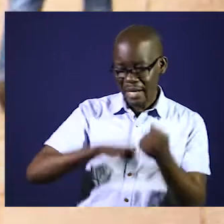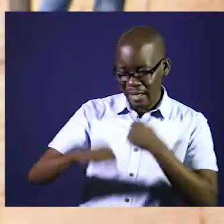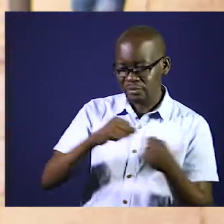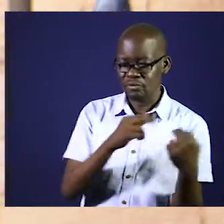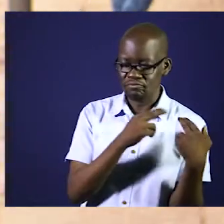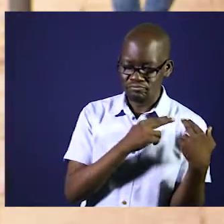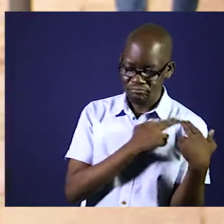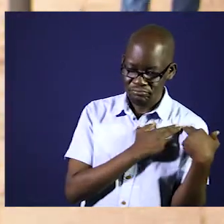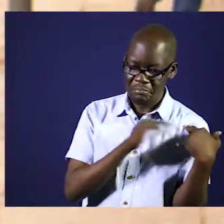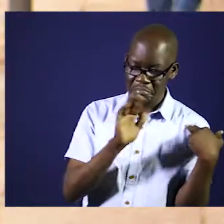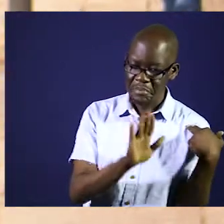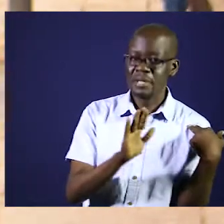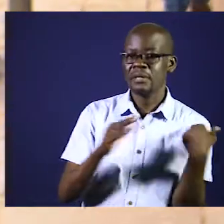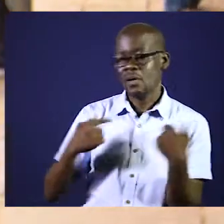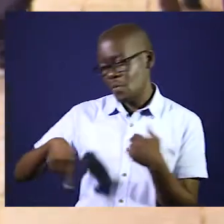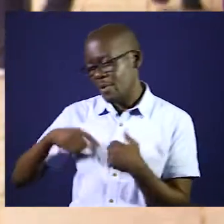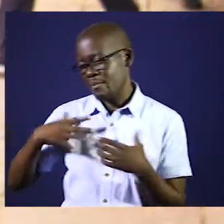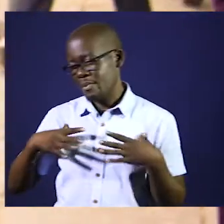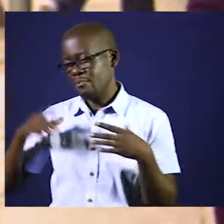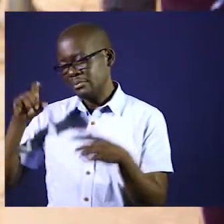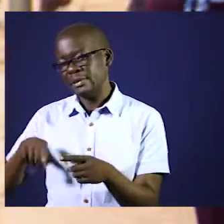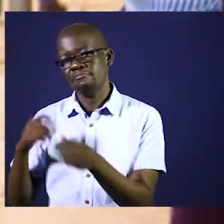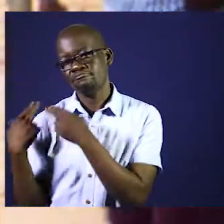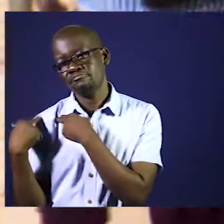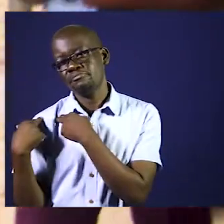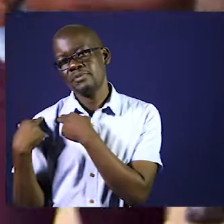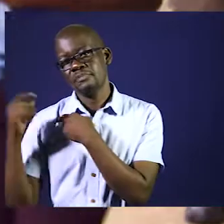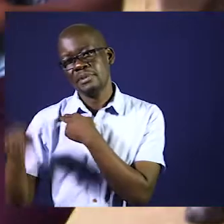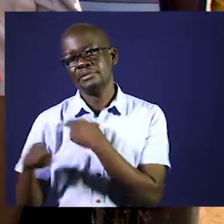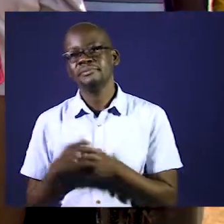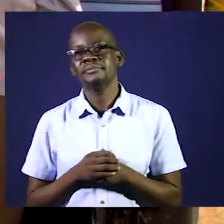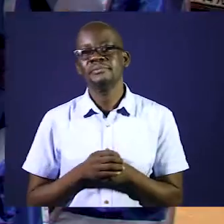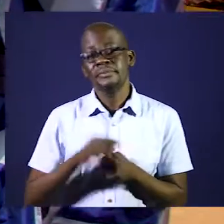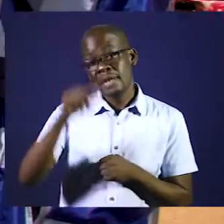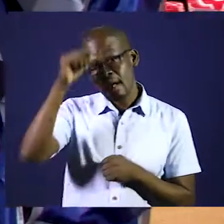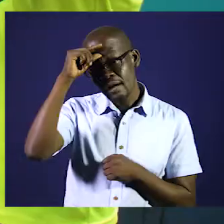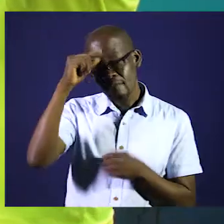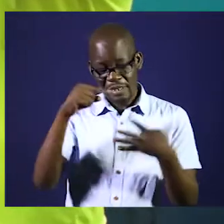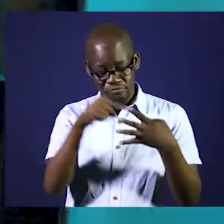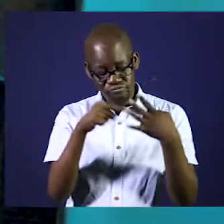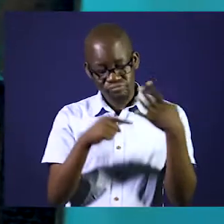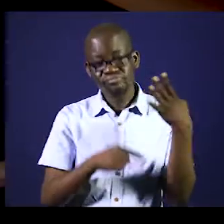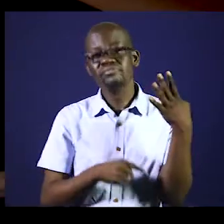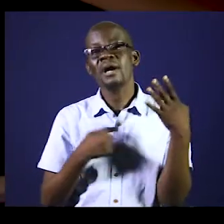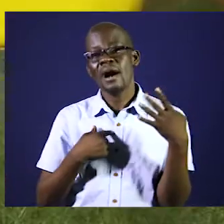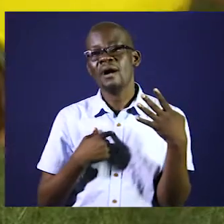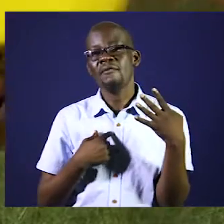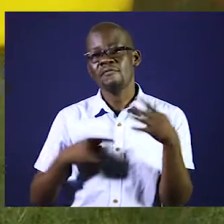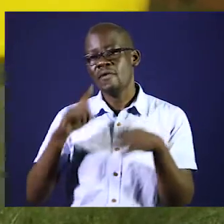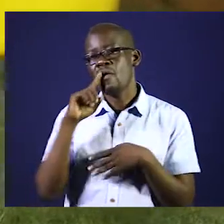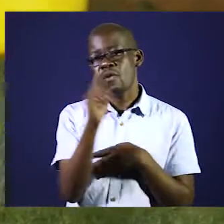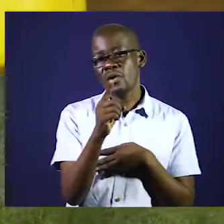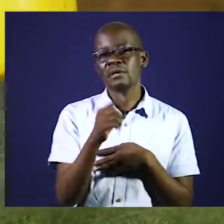gabeme pili pati yake, so us Kenyans siraya, situpili pati yetu pia. Niposa serikali imezindua sera mbalimbali kwa lengo